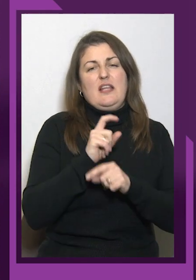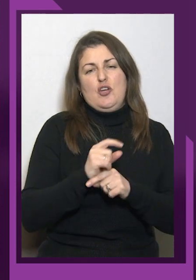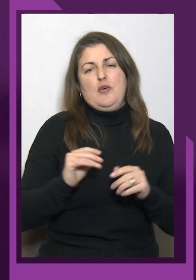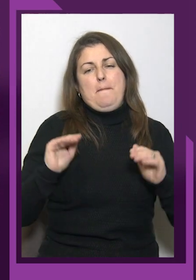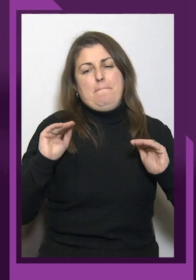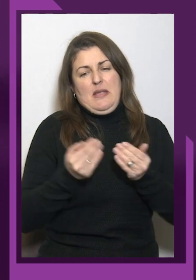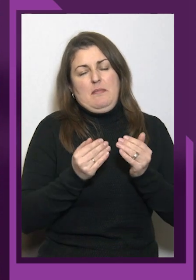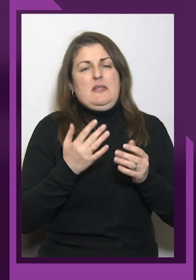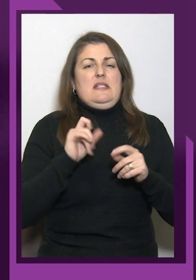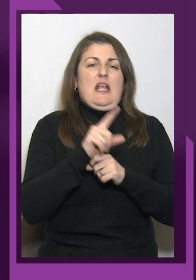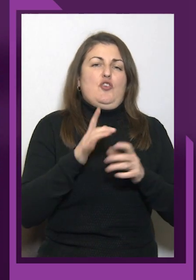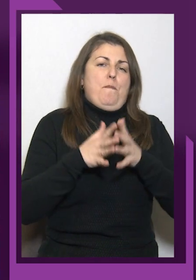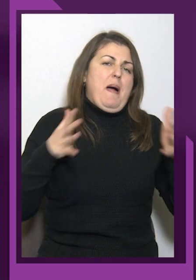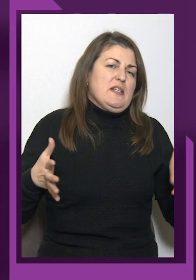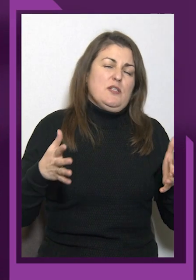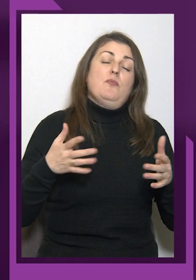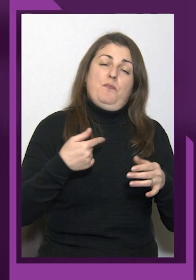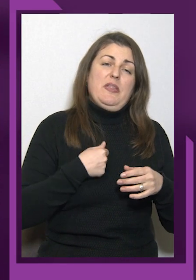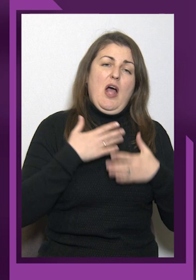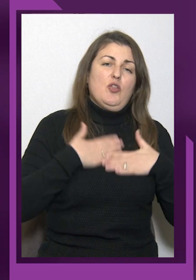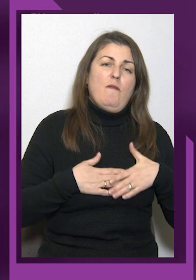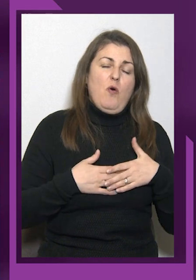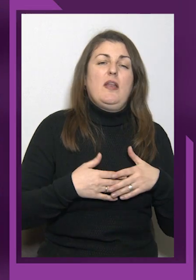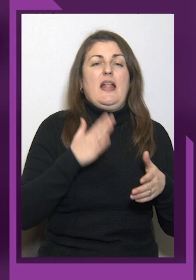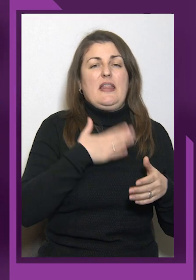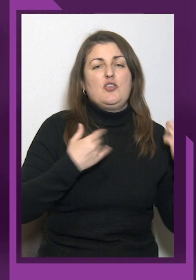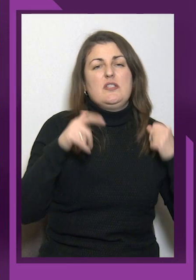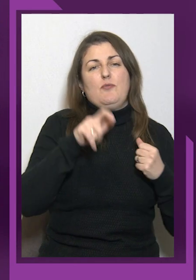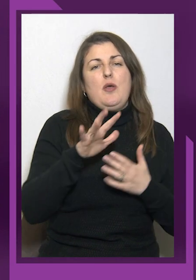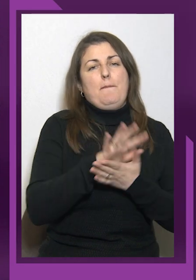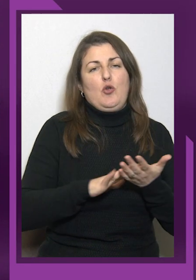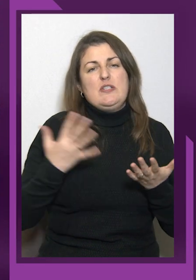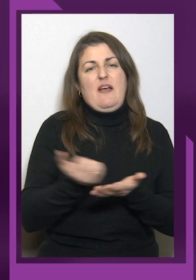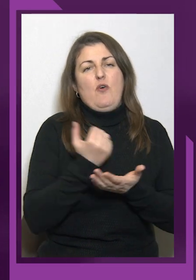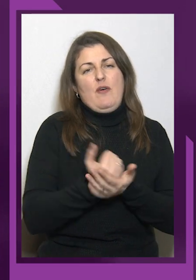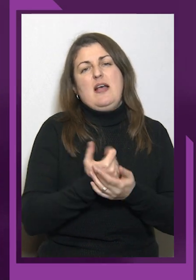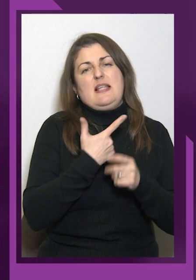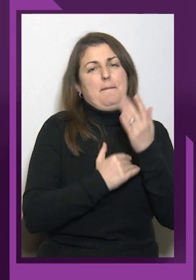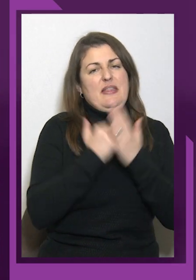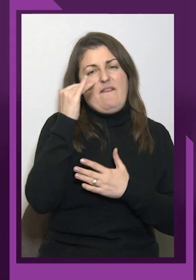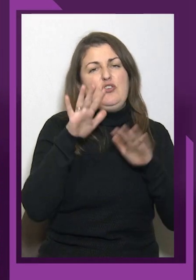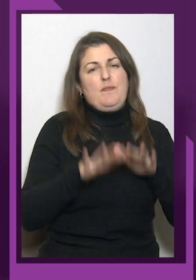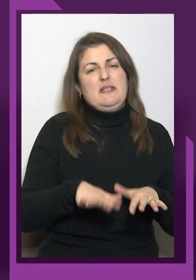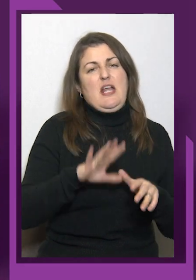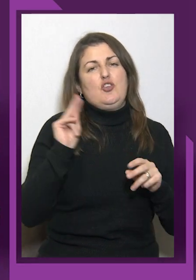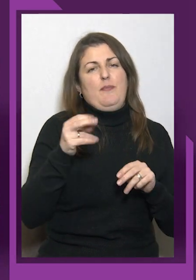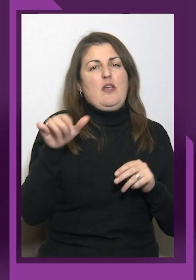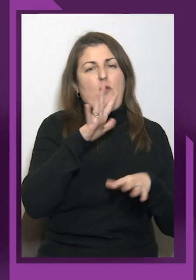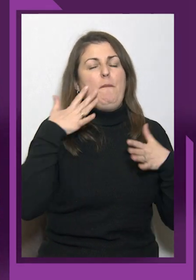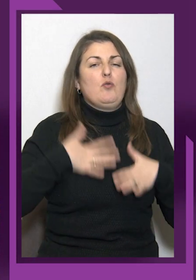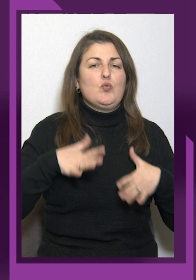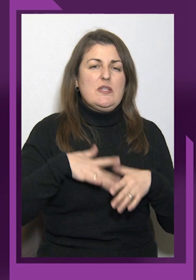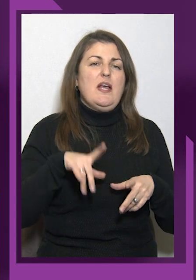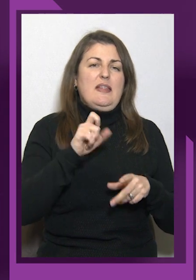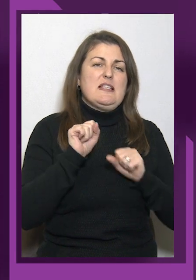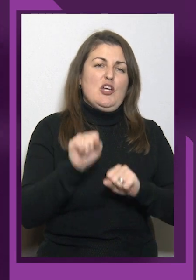спортсмени продовжують завойовувати найвищі місця на Чемпіонаті Європи в Грузії та загищати честь нашої батьківщини. Слідкуйте за